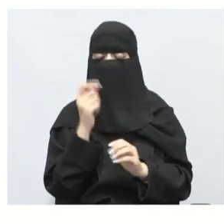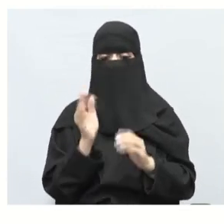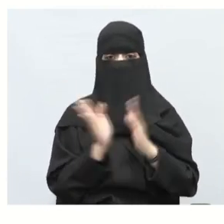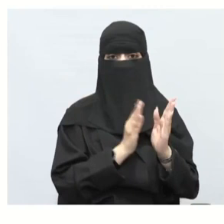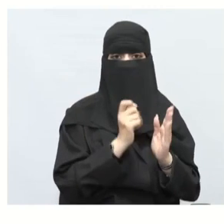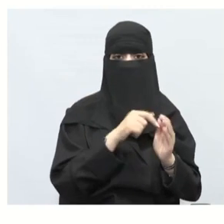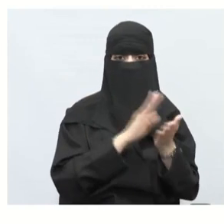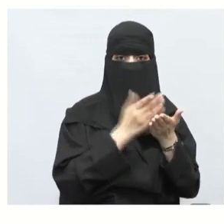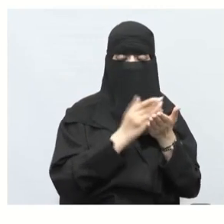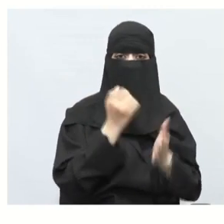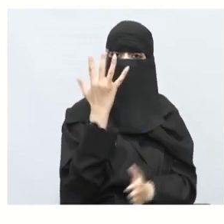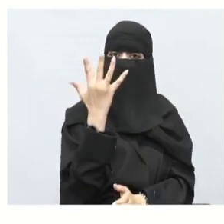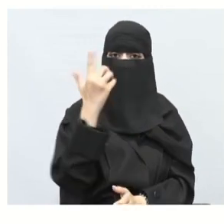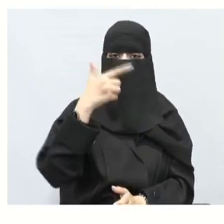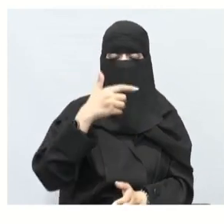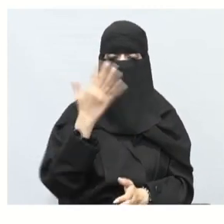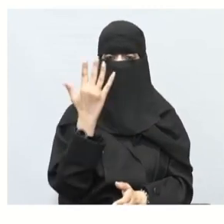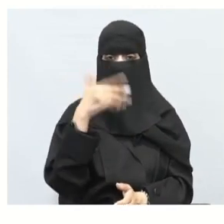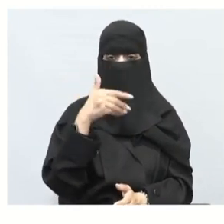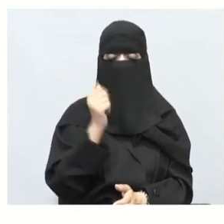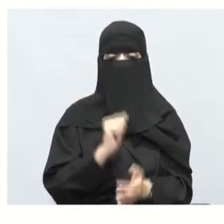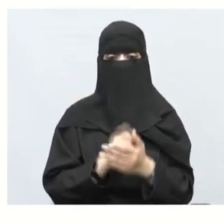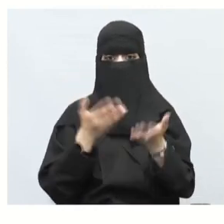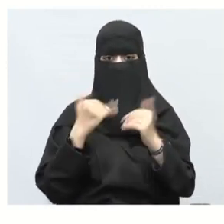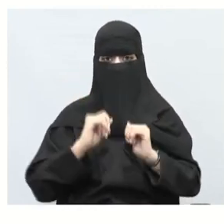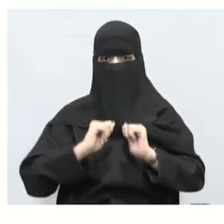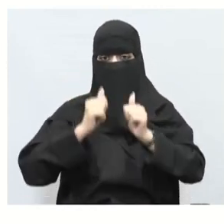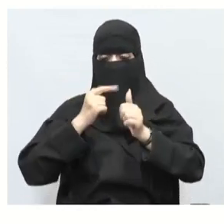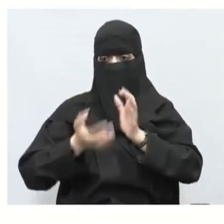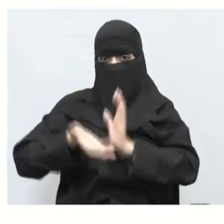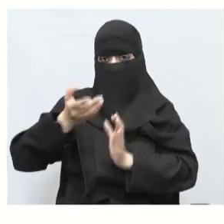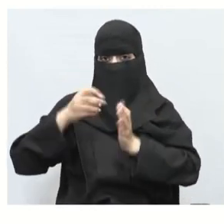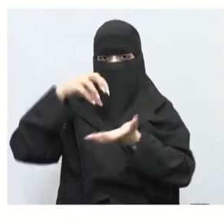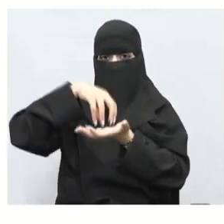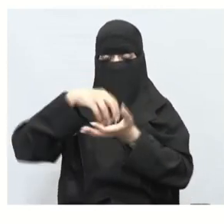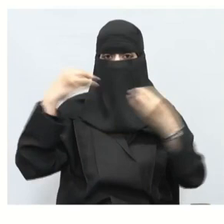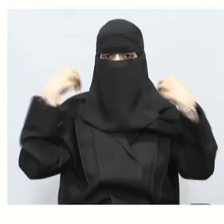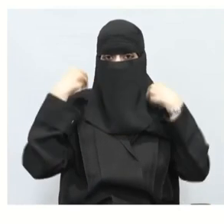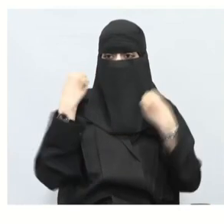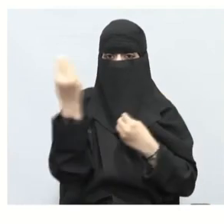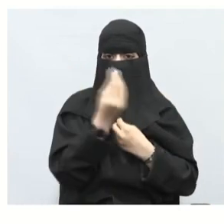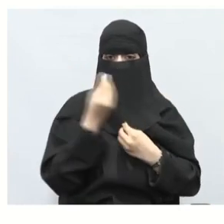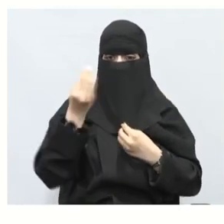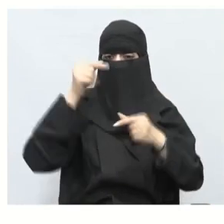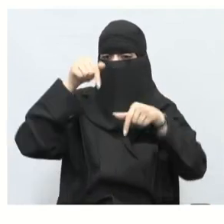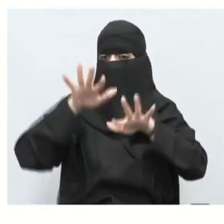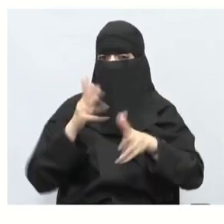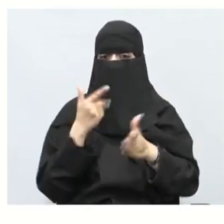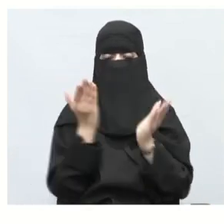نقرأ المسألة جيداً قام نادي الرحلات بالمدرسة ببيع بعض الصور المناظر